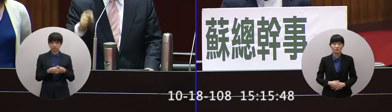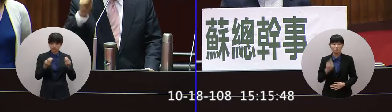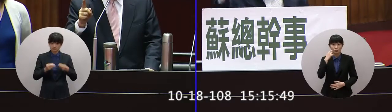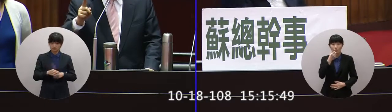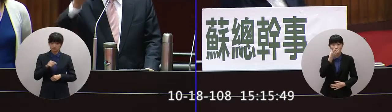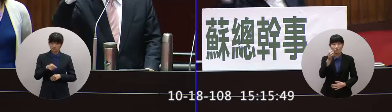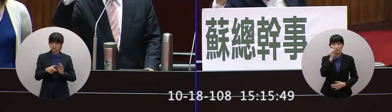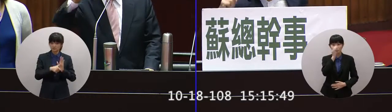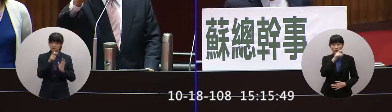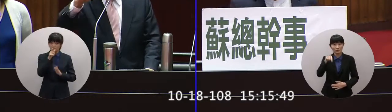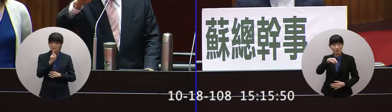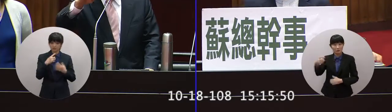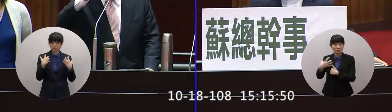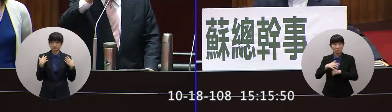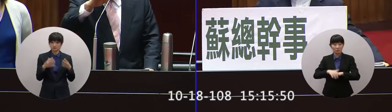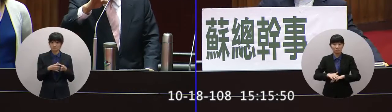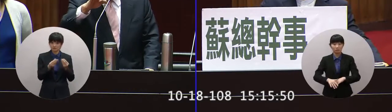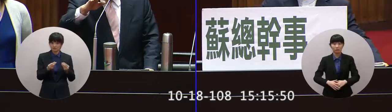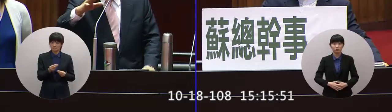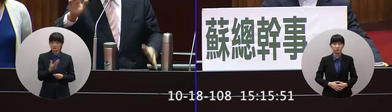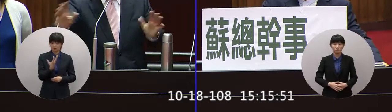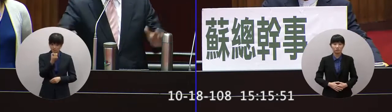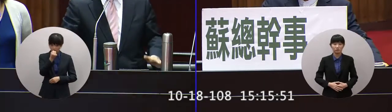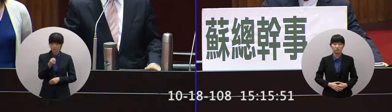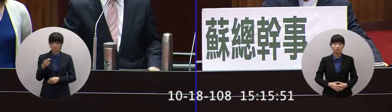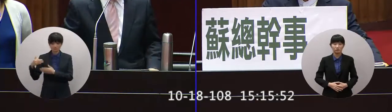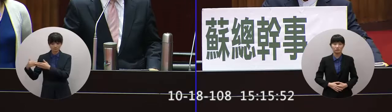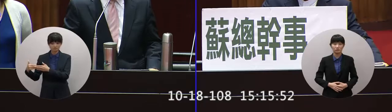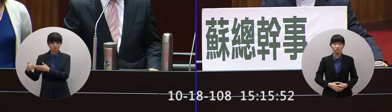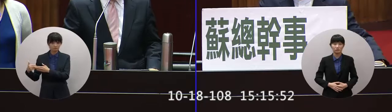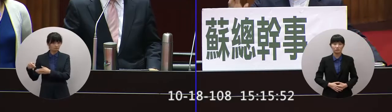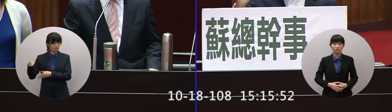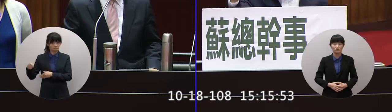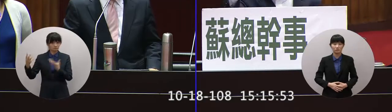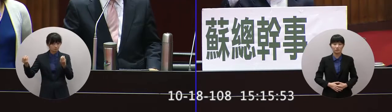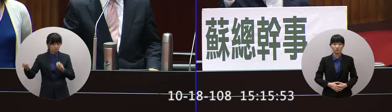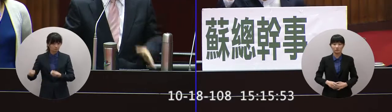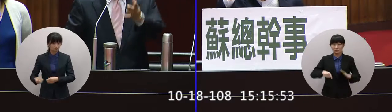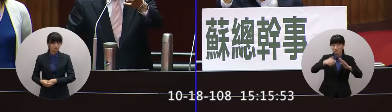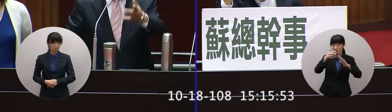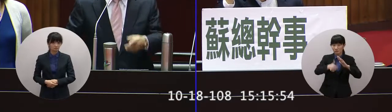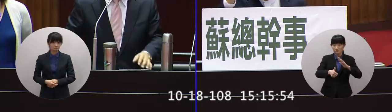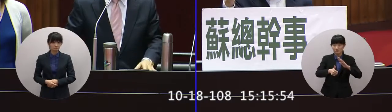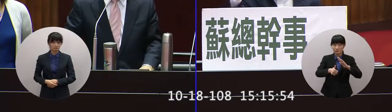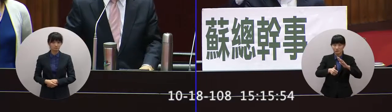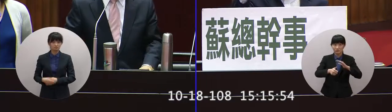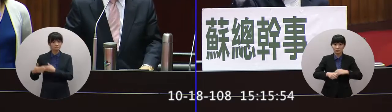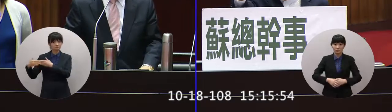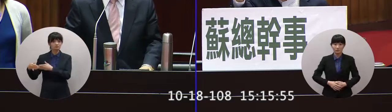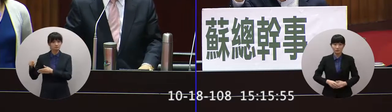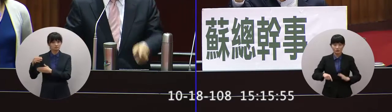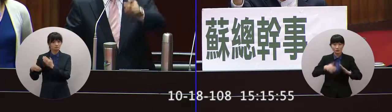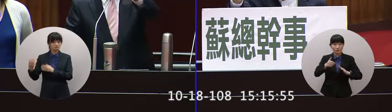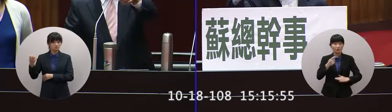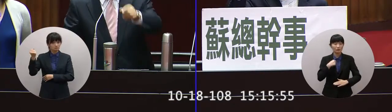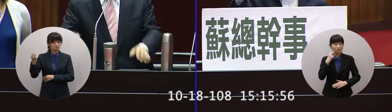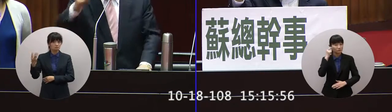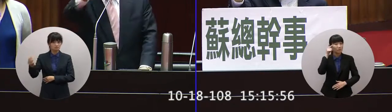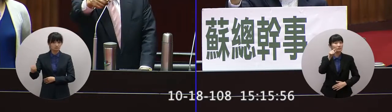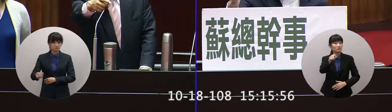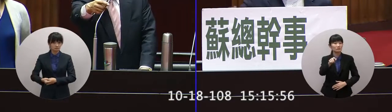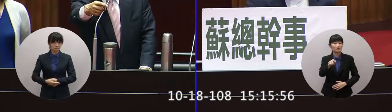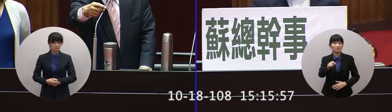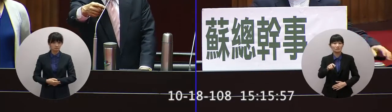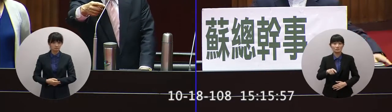我所以中國中國沒有這種制度啊憲長中國有這種制度嗎我就是你中國